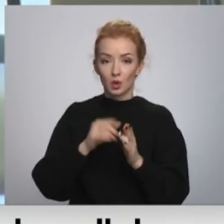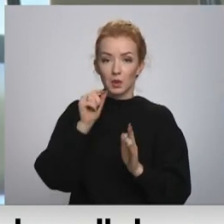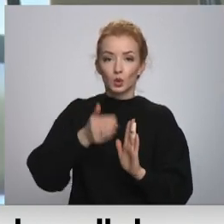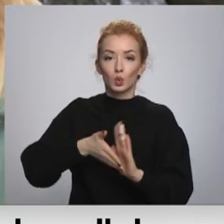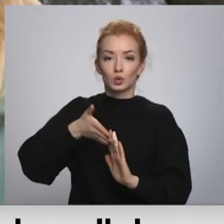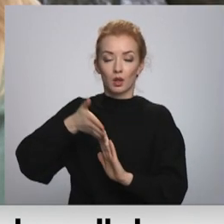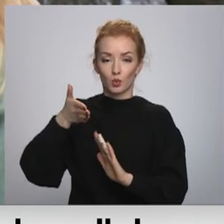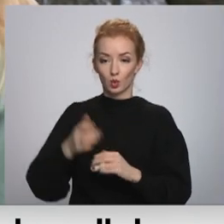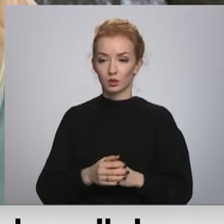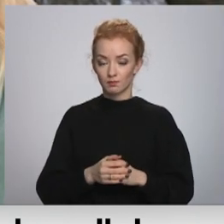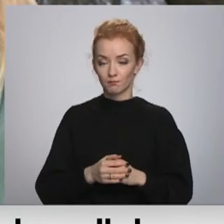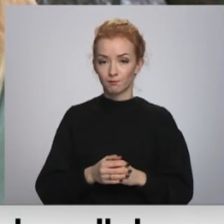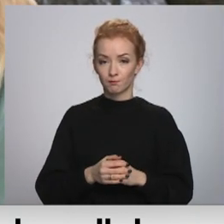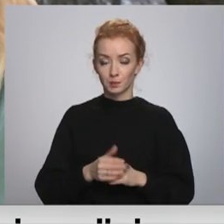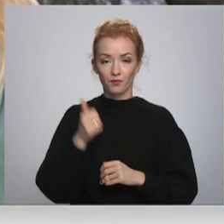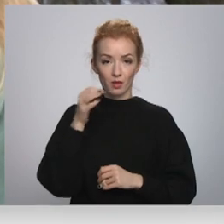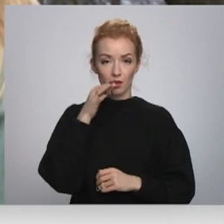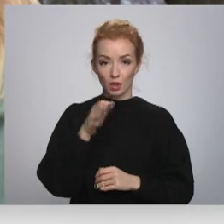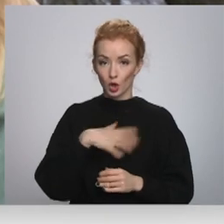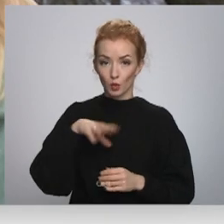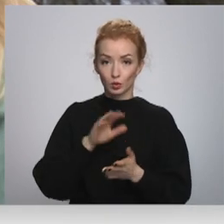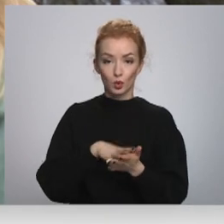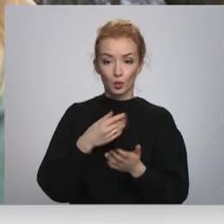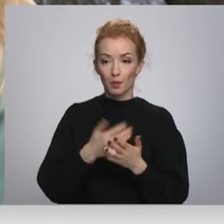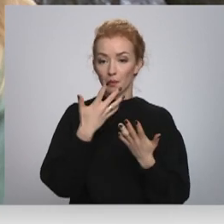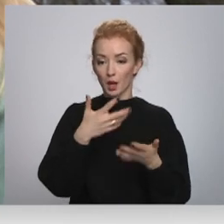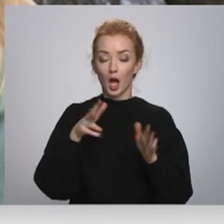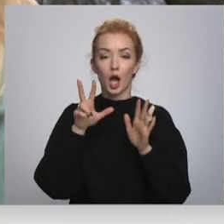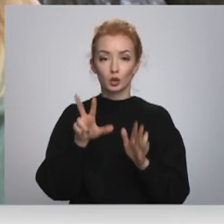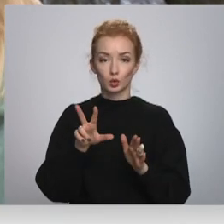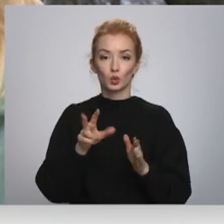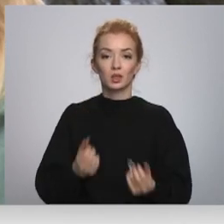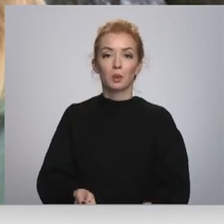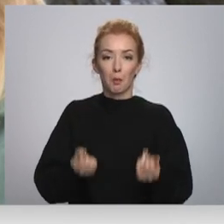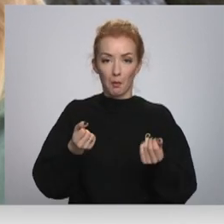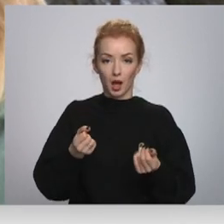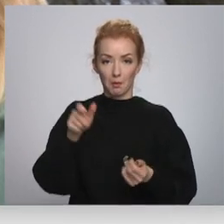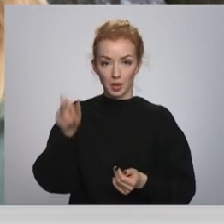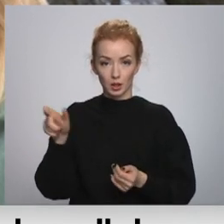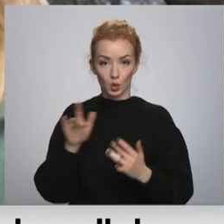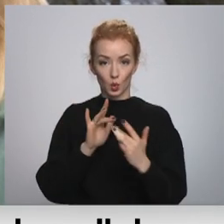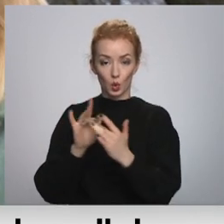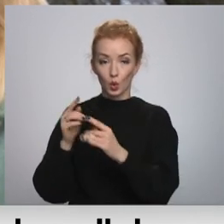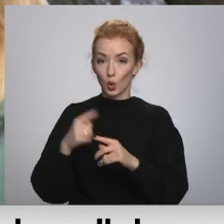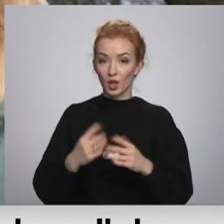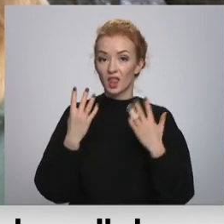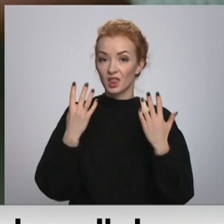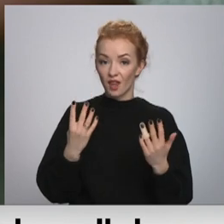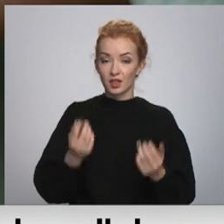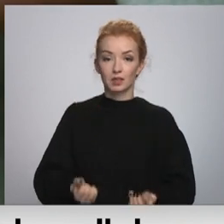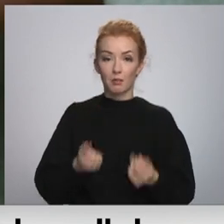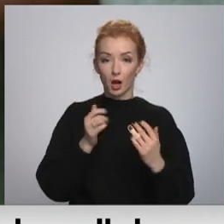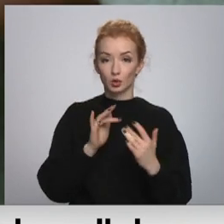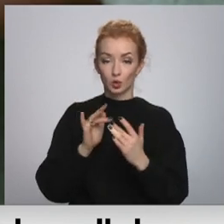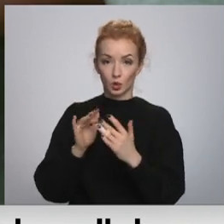uzlabojusies. Mums ir joprojām 58 vidēji smagu pacientu gultas un 9 smagu pacientu